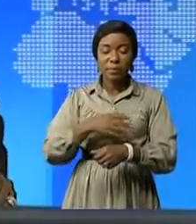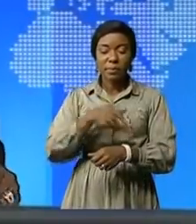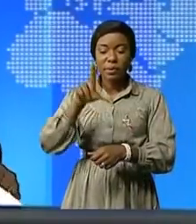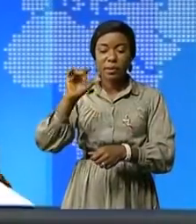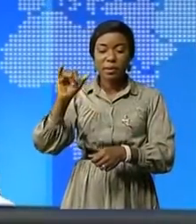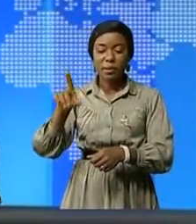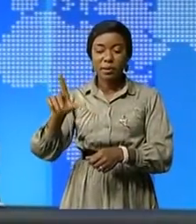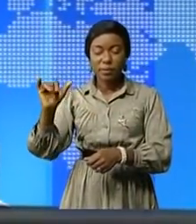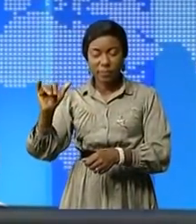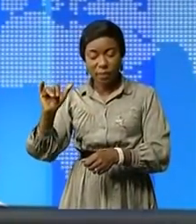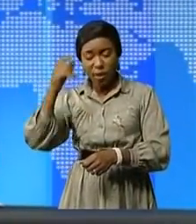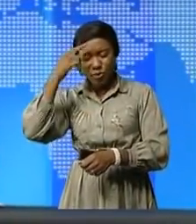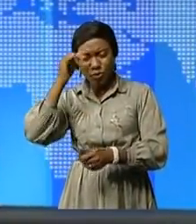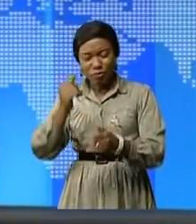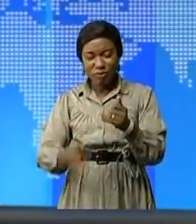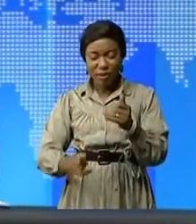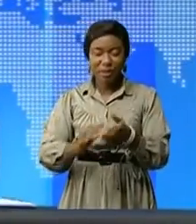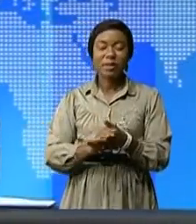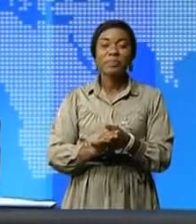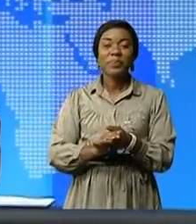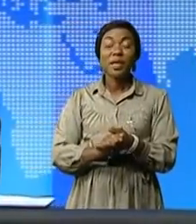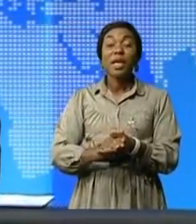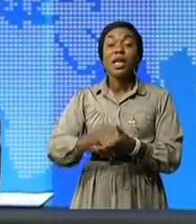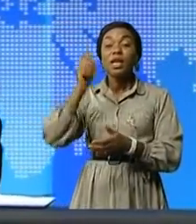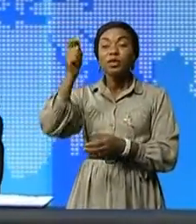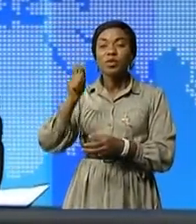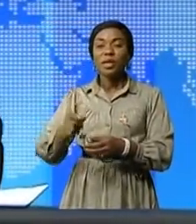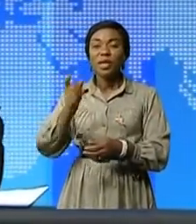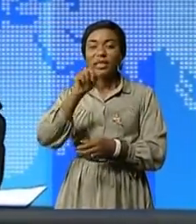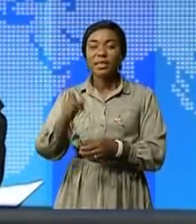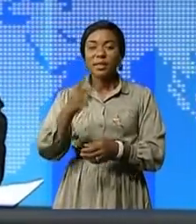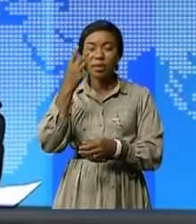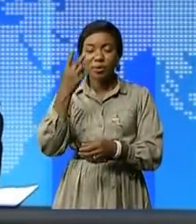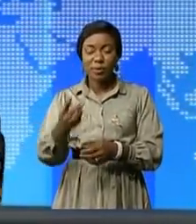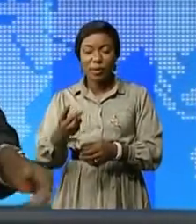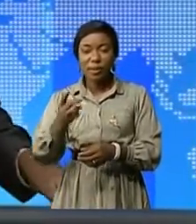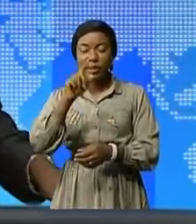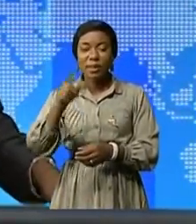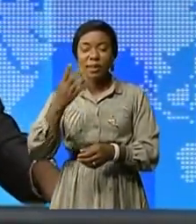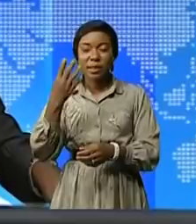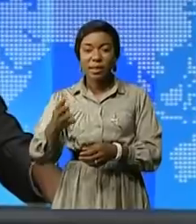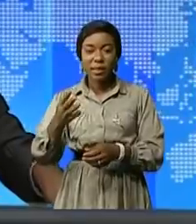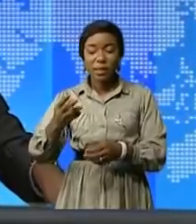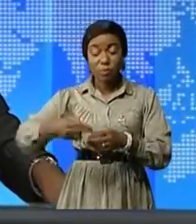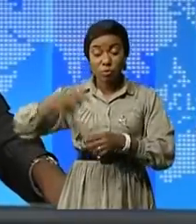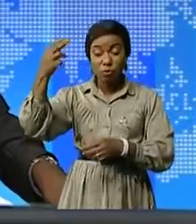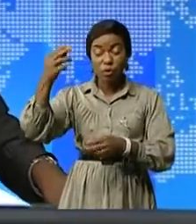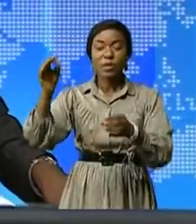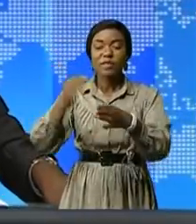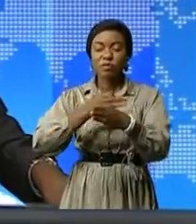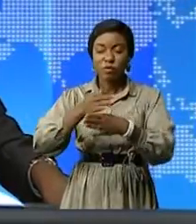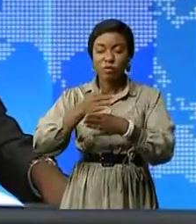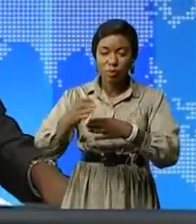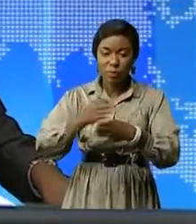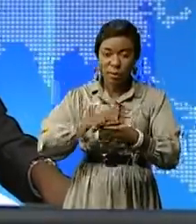Enfin les officiers supérieurs de la 32e et 34e brigade étaient en formation sur l'humanisation des forces